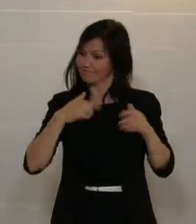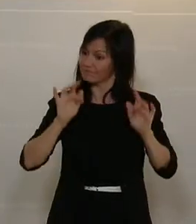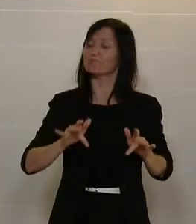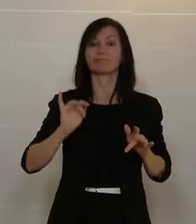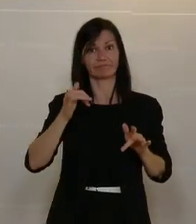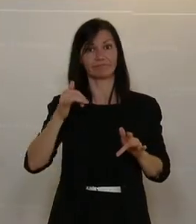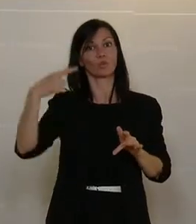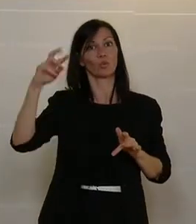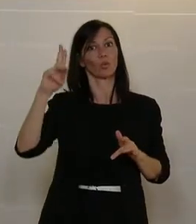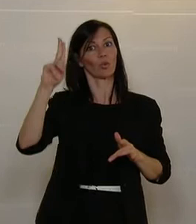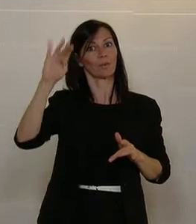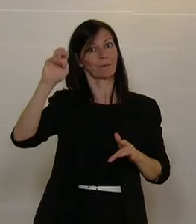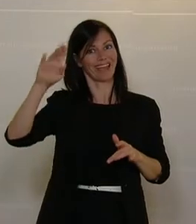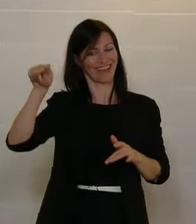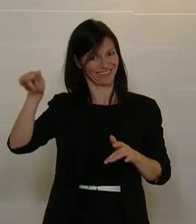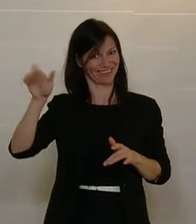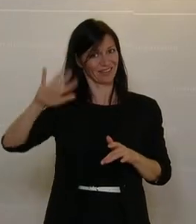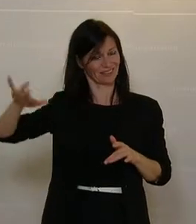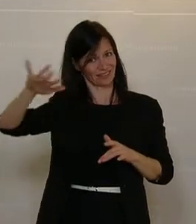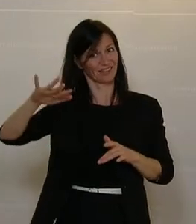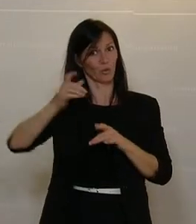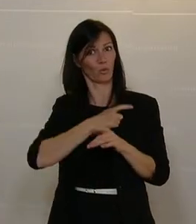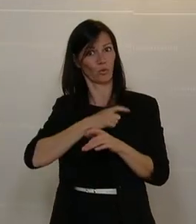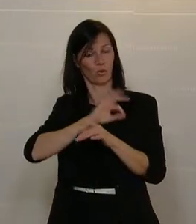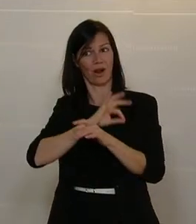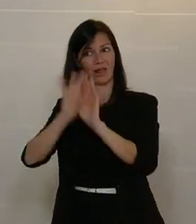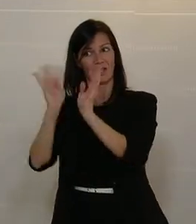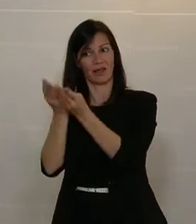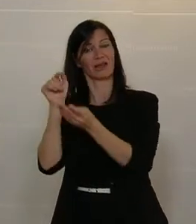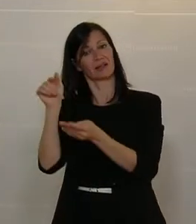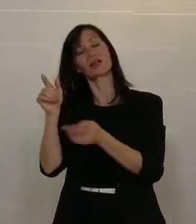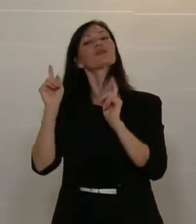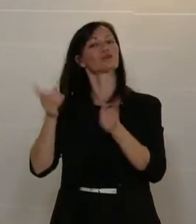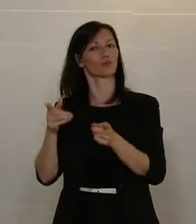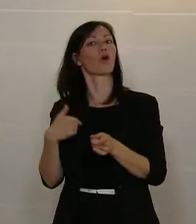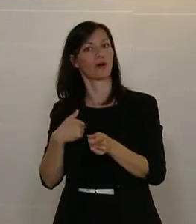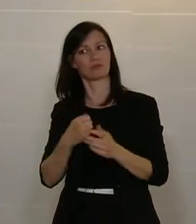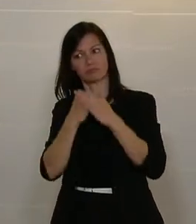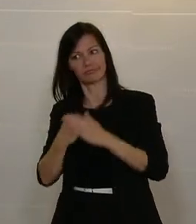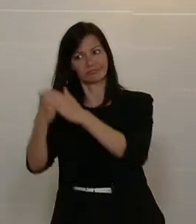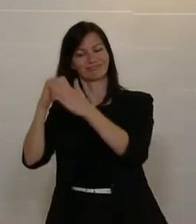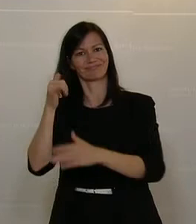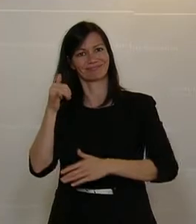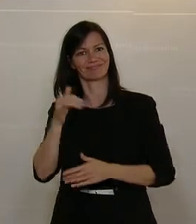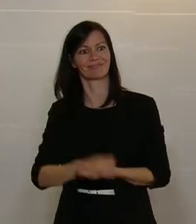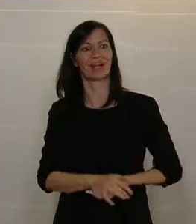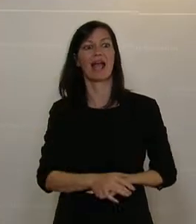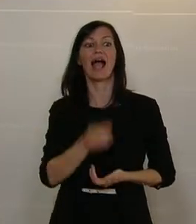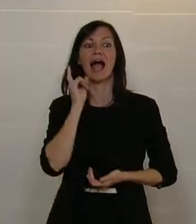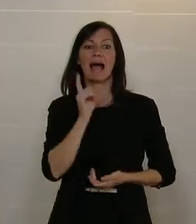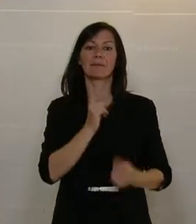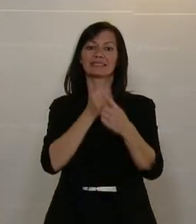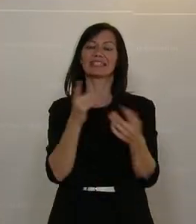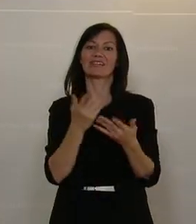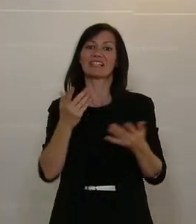angemerkt, sollte dies langfristig nur der erste Schritt sein. Sonst würden wir durch diesen Antrag wieder vier neue Stellen